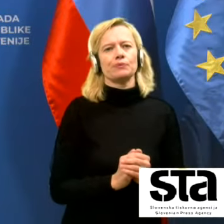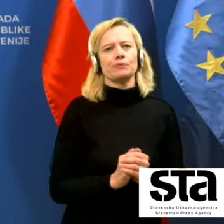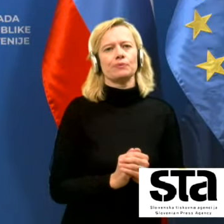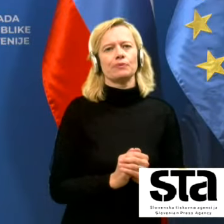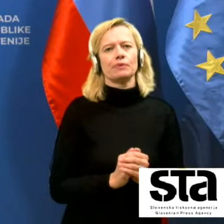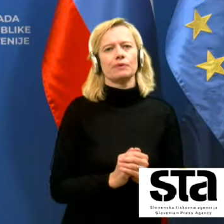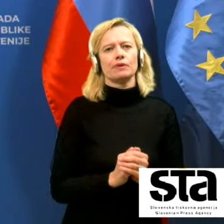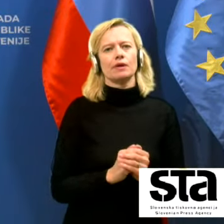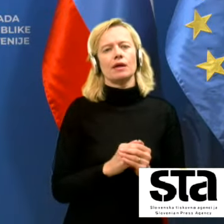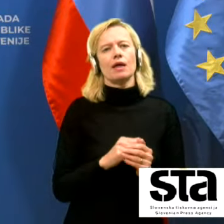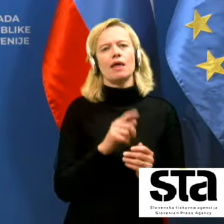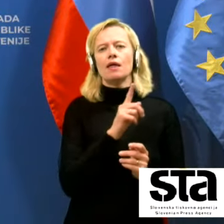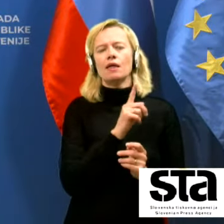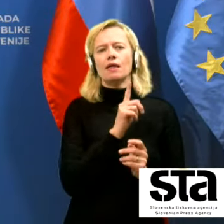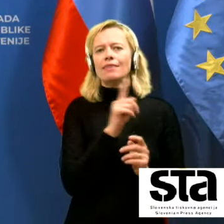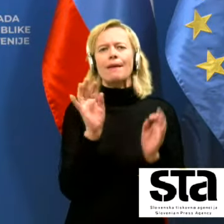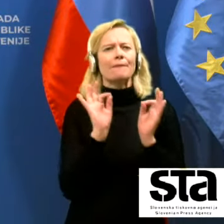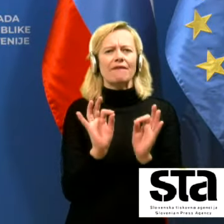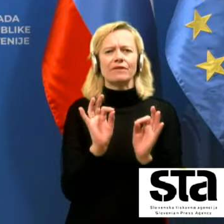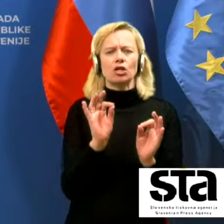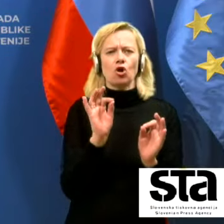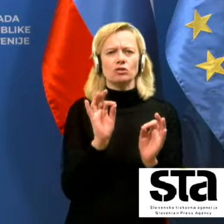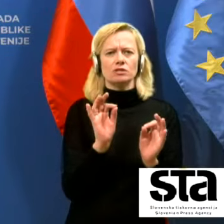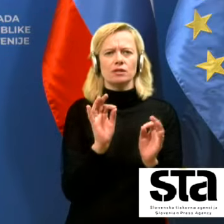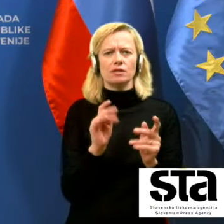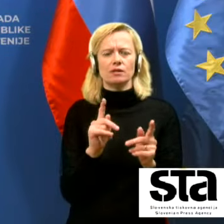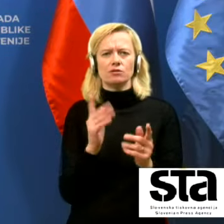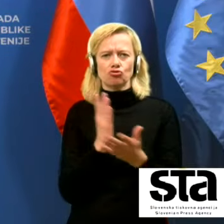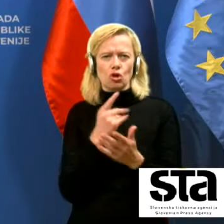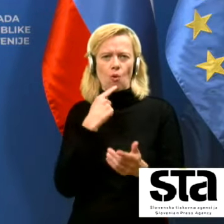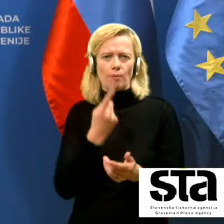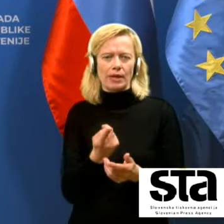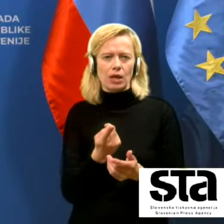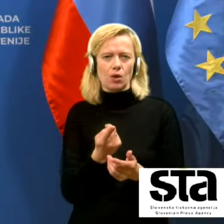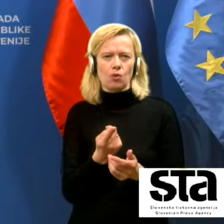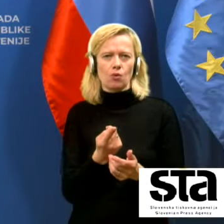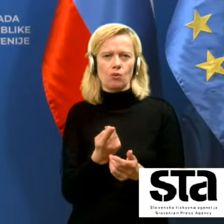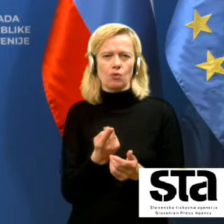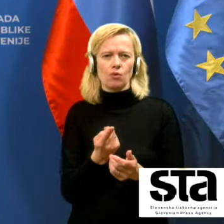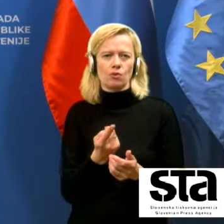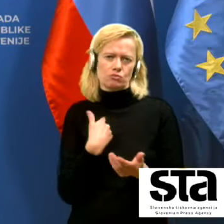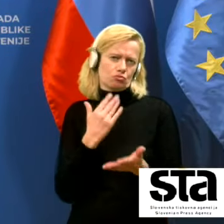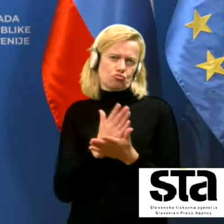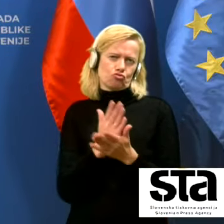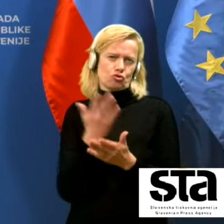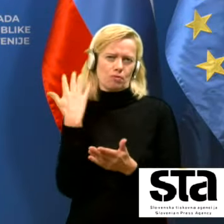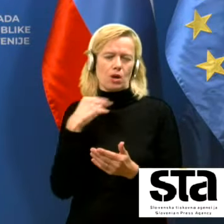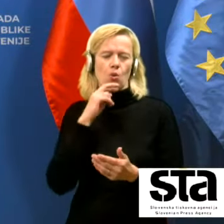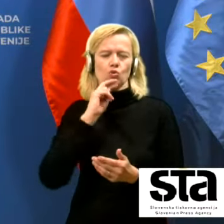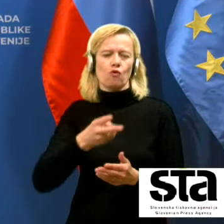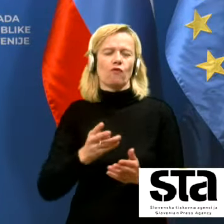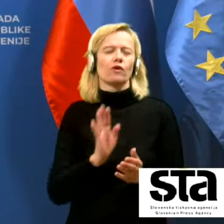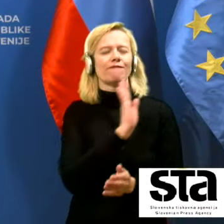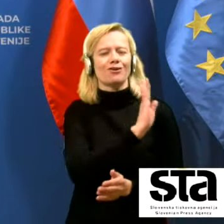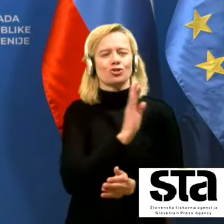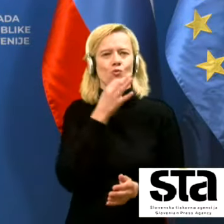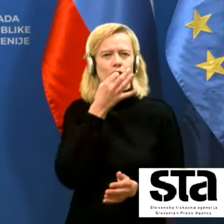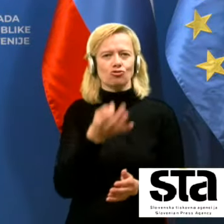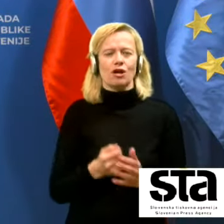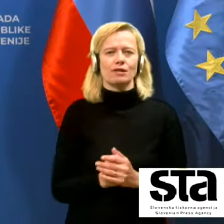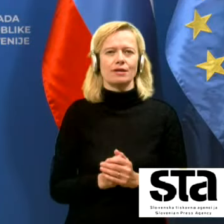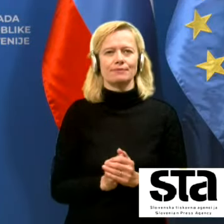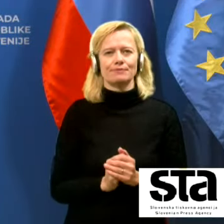Zdaj, nepravilnosti sem že omenil, sveda, tako da, mislim, da sem bolj ali manj odgovoril na vaše vprašanje.